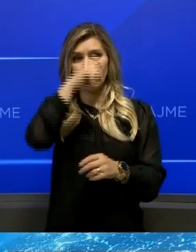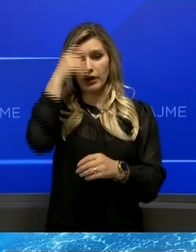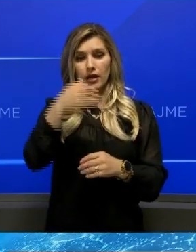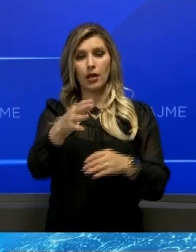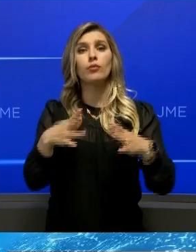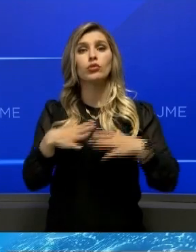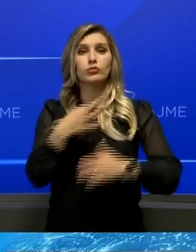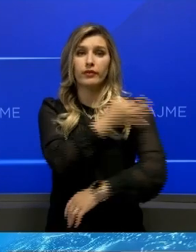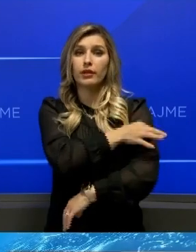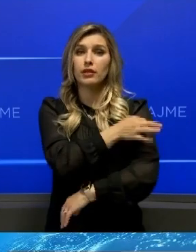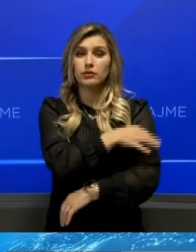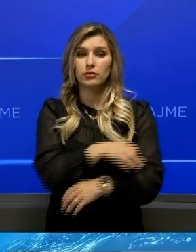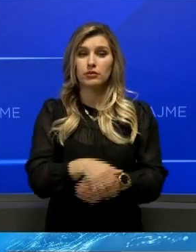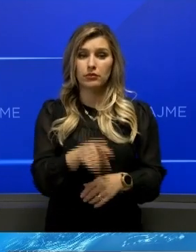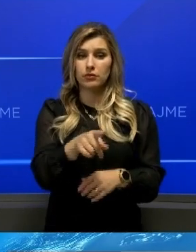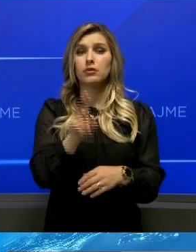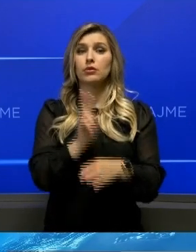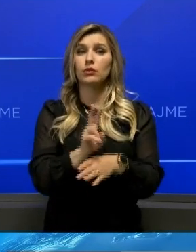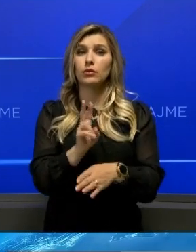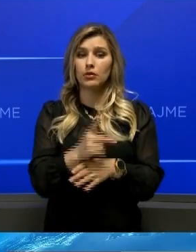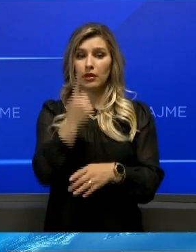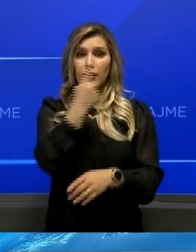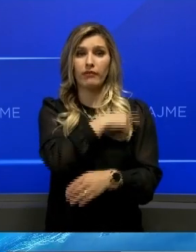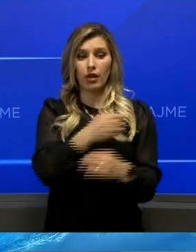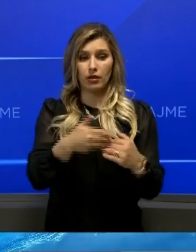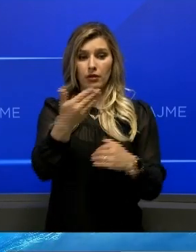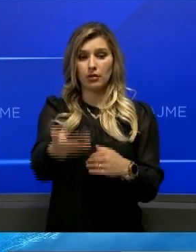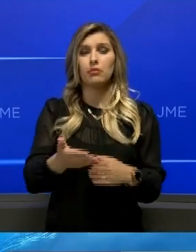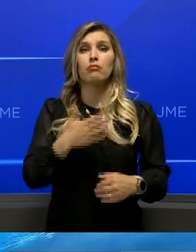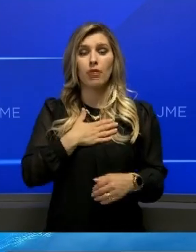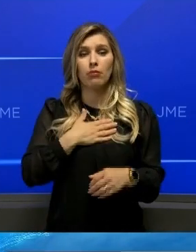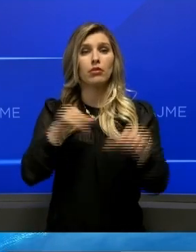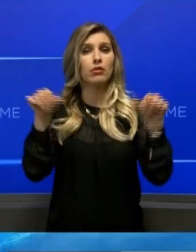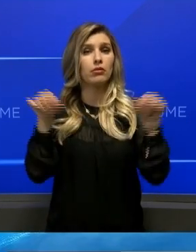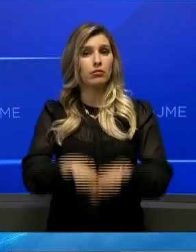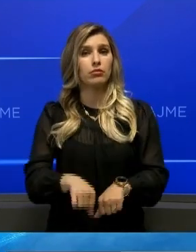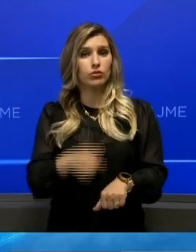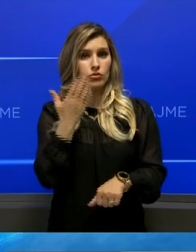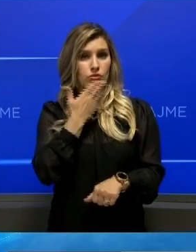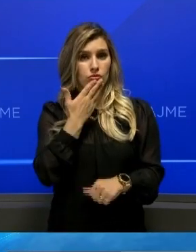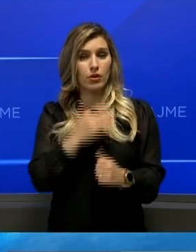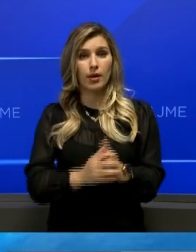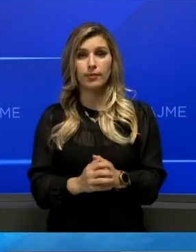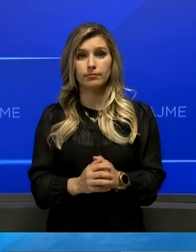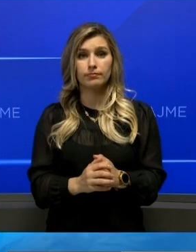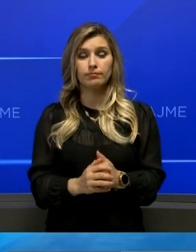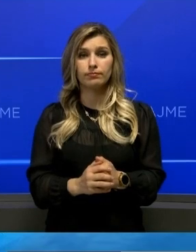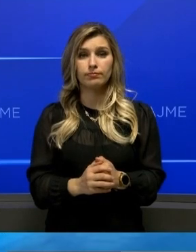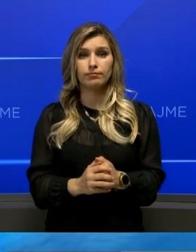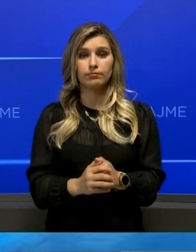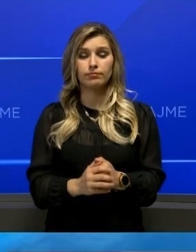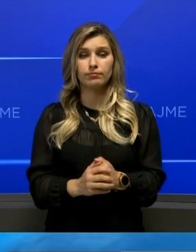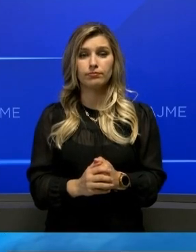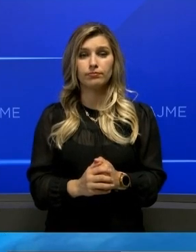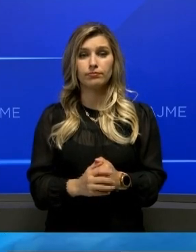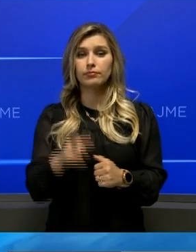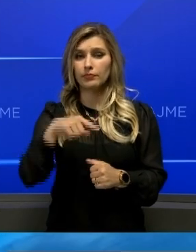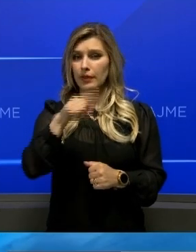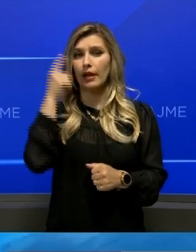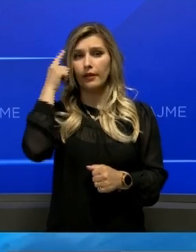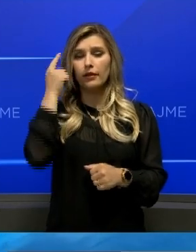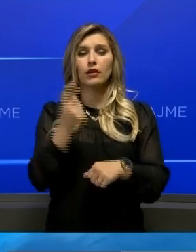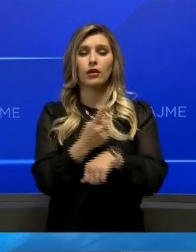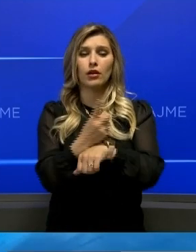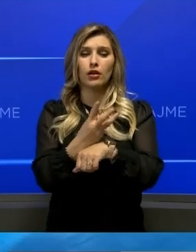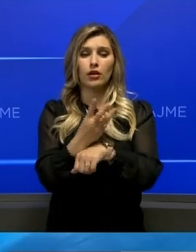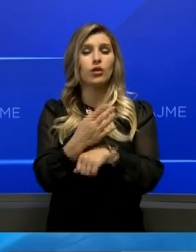mësimin të dështuar totalisht. Si që dini pas debati, disa